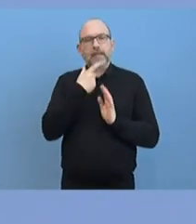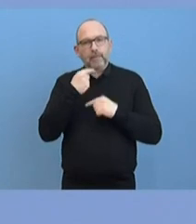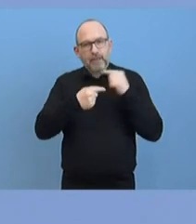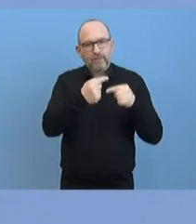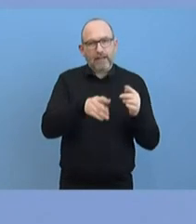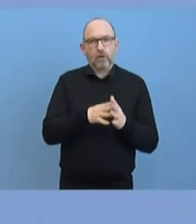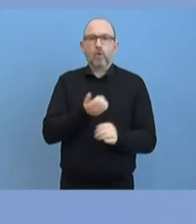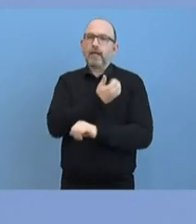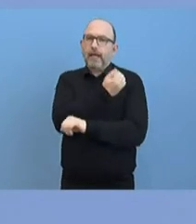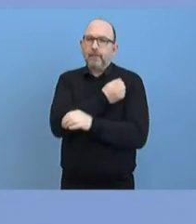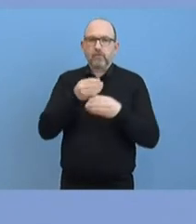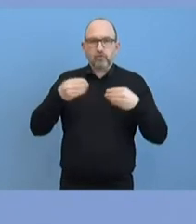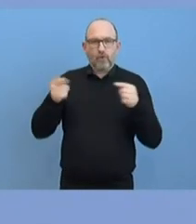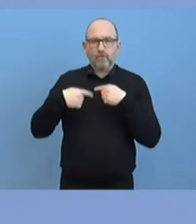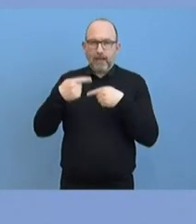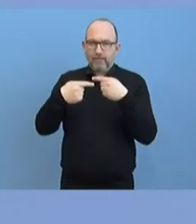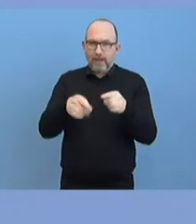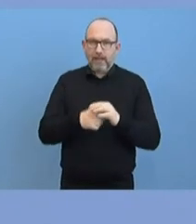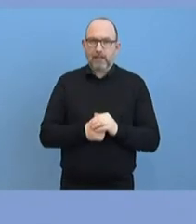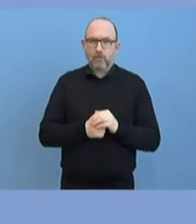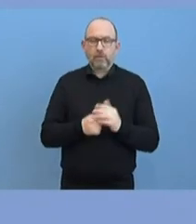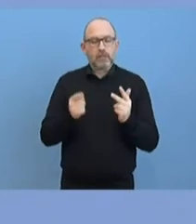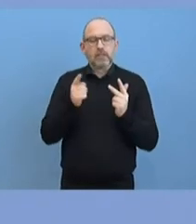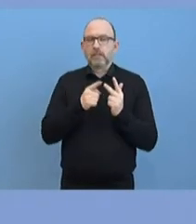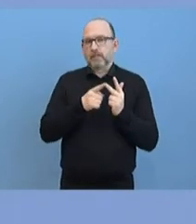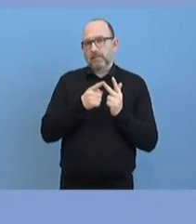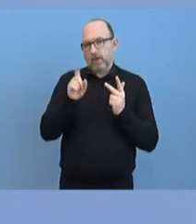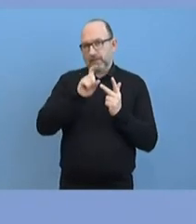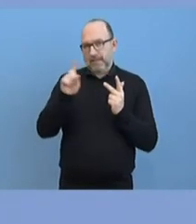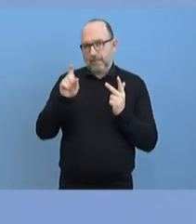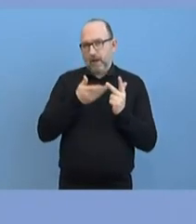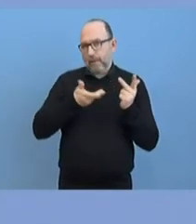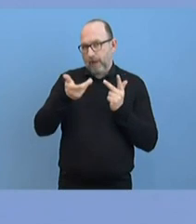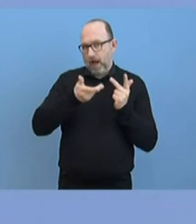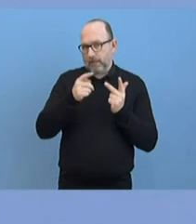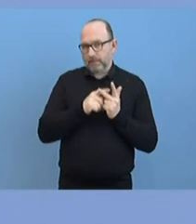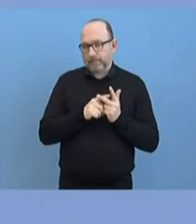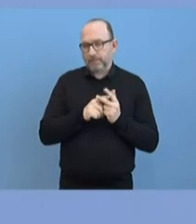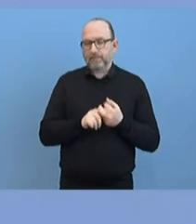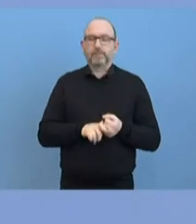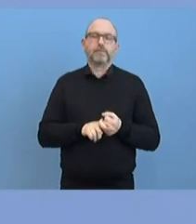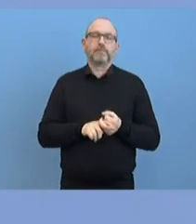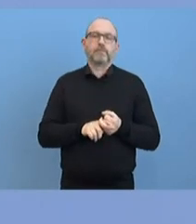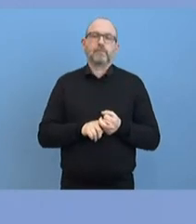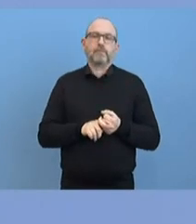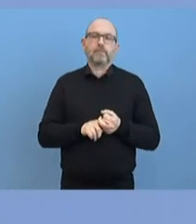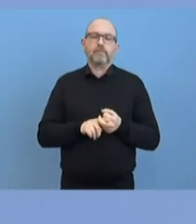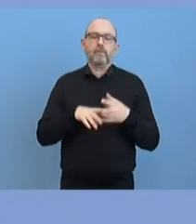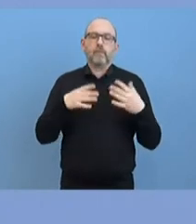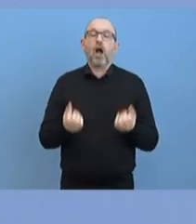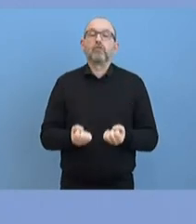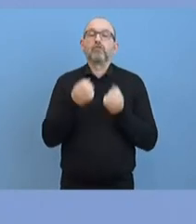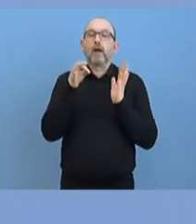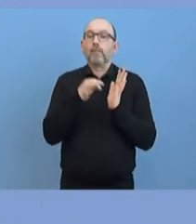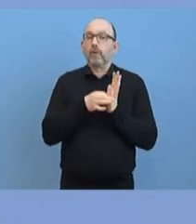Impfstoff gegen Covid-19 zu beraten. Ein Schwerpunkt wird die Diskussion